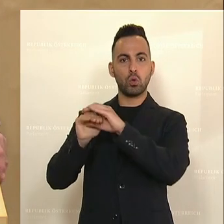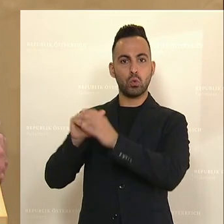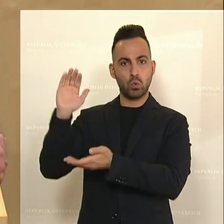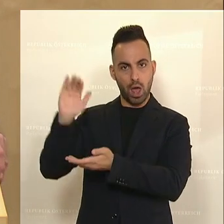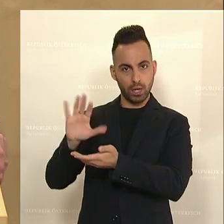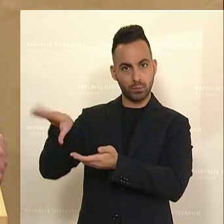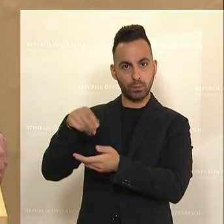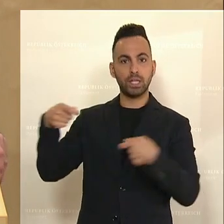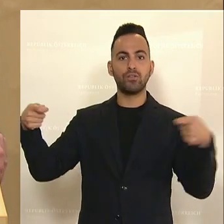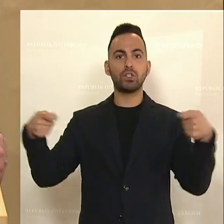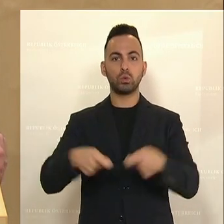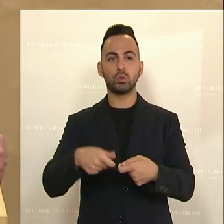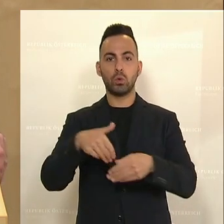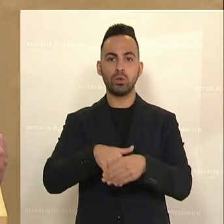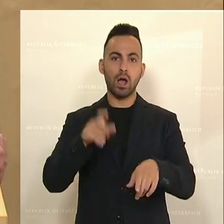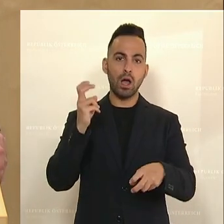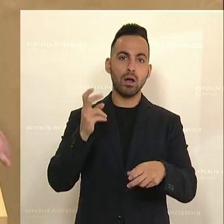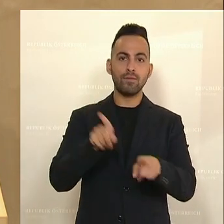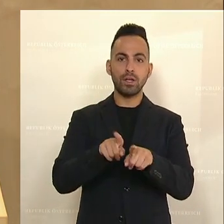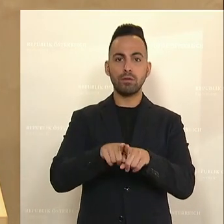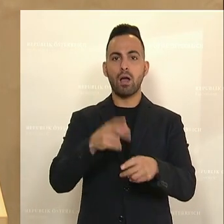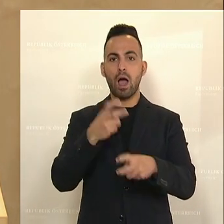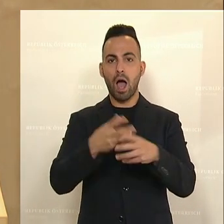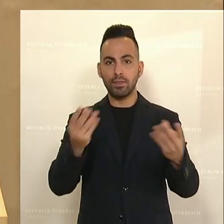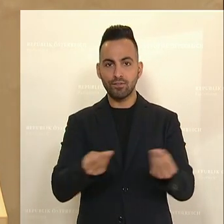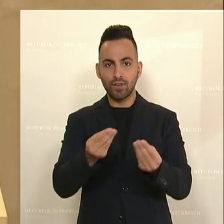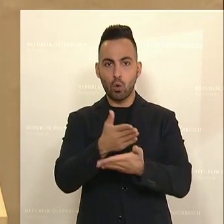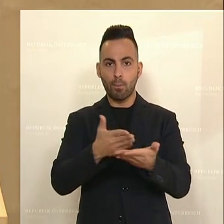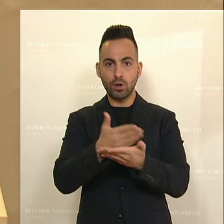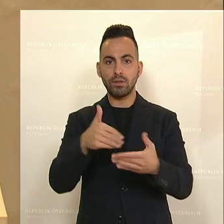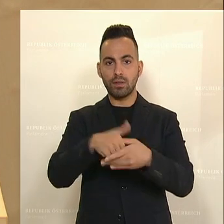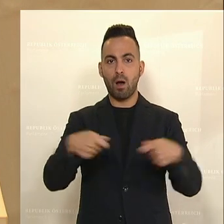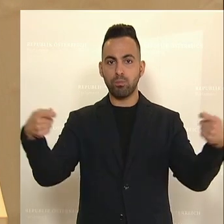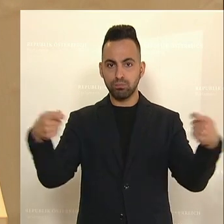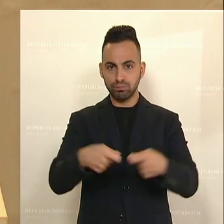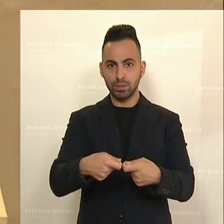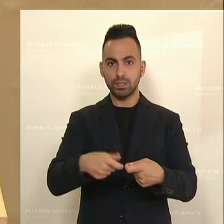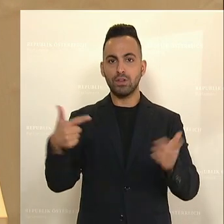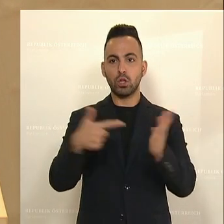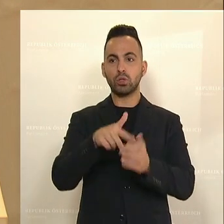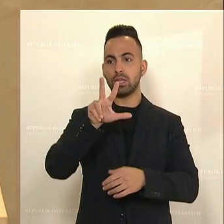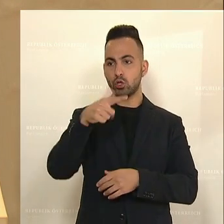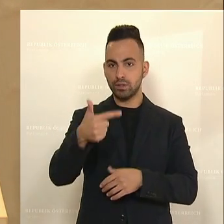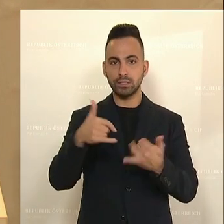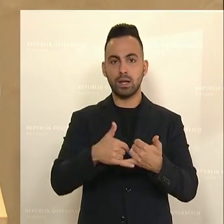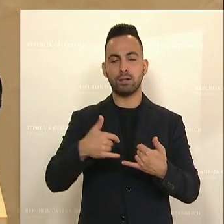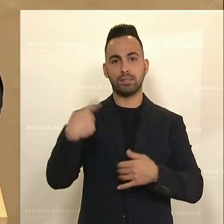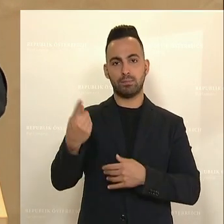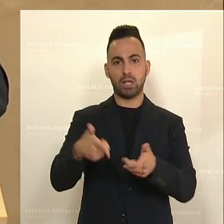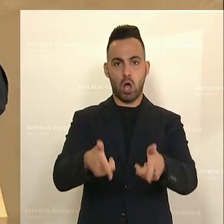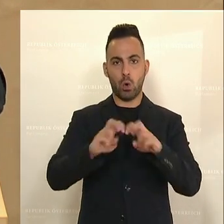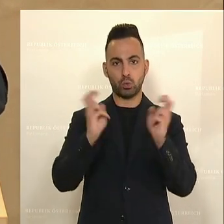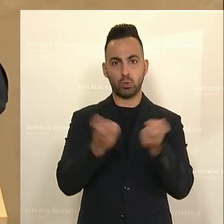Investitionen in Hardwarekomponenten geben. Im Jahre 2023 hat die Frau Präsidentin im Ausschuss